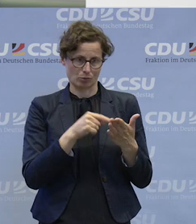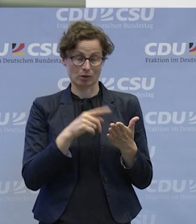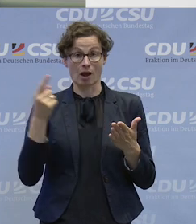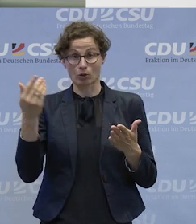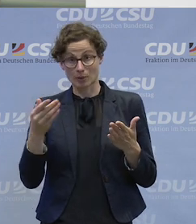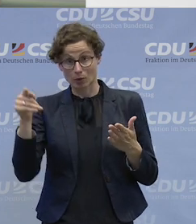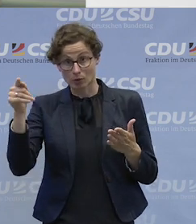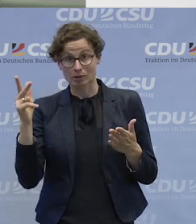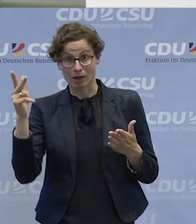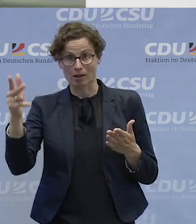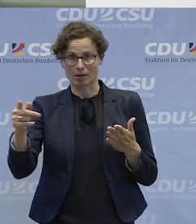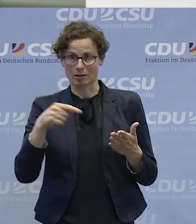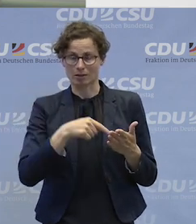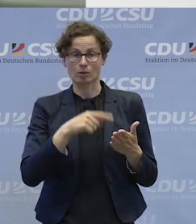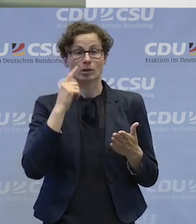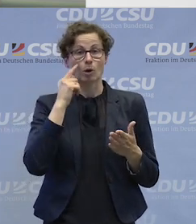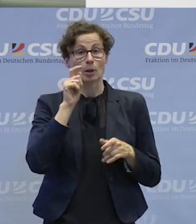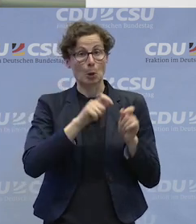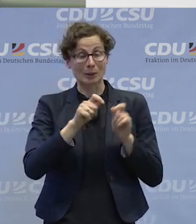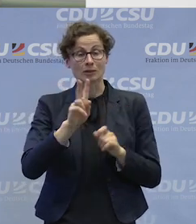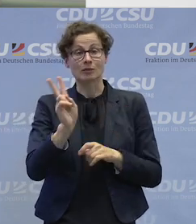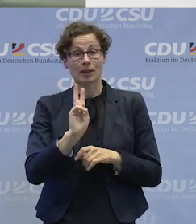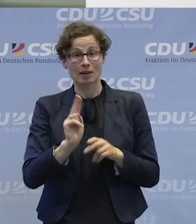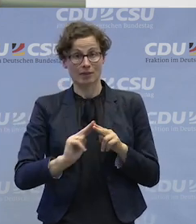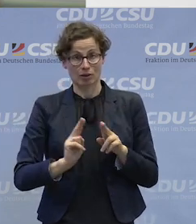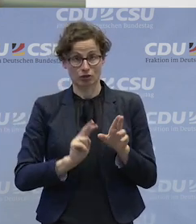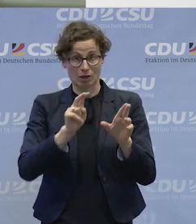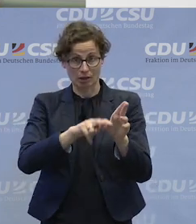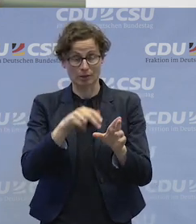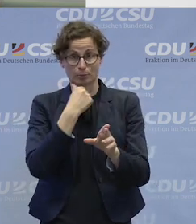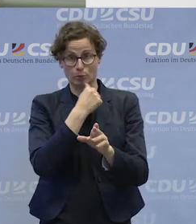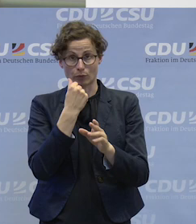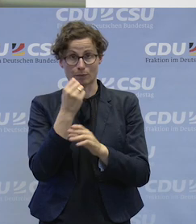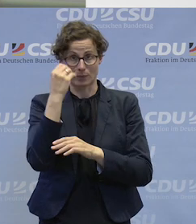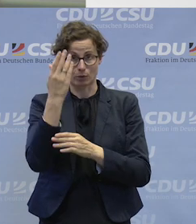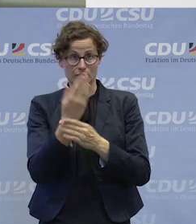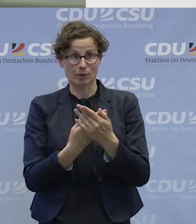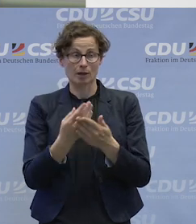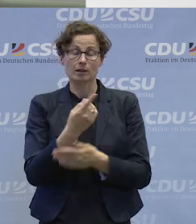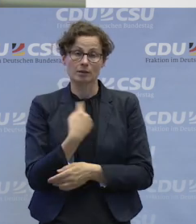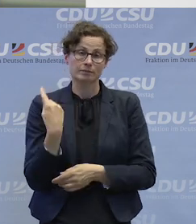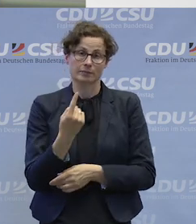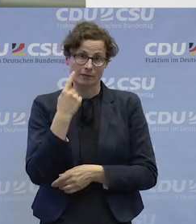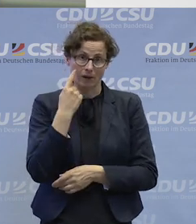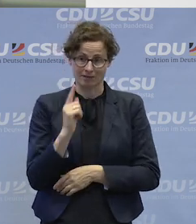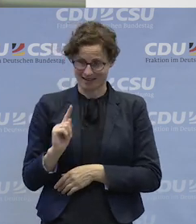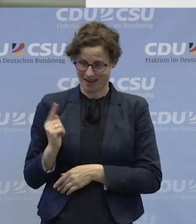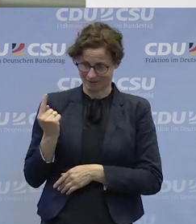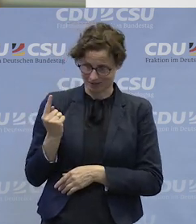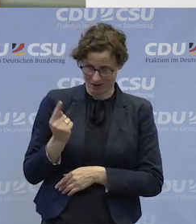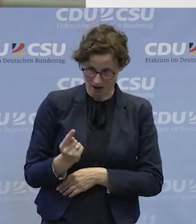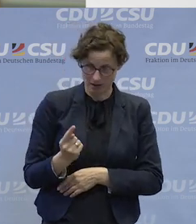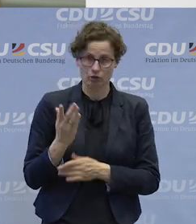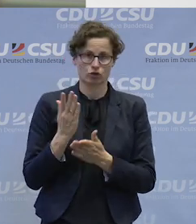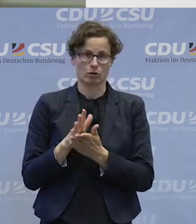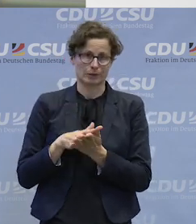ist, immer schwierig. Und ich denke, dass die Leute, die in der Werkstatt im Berufsbildungsbereich arbeiten, wissen, dass das erste Jahr in der beruflichen Bildung